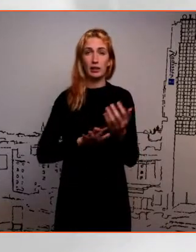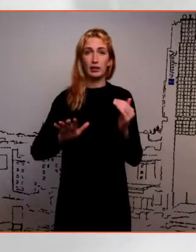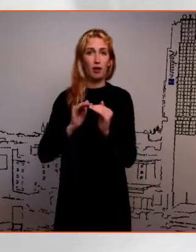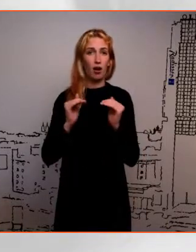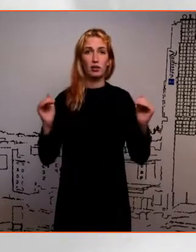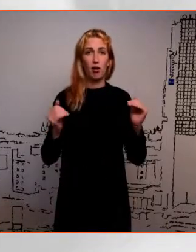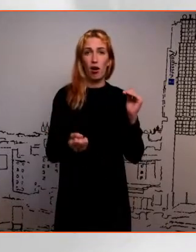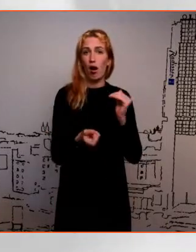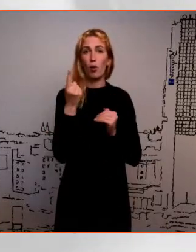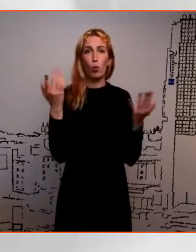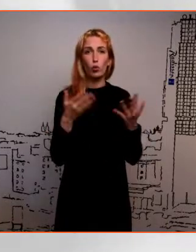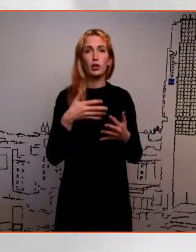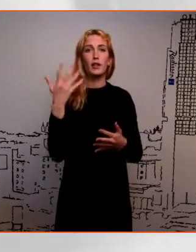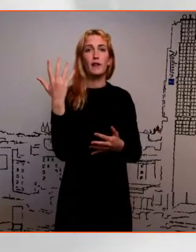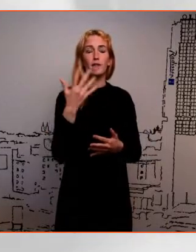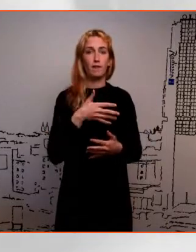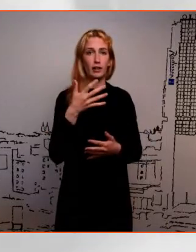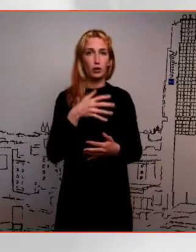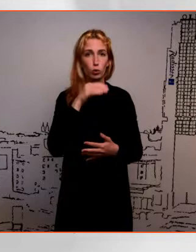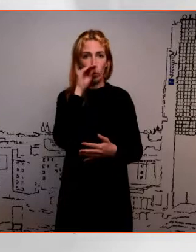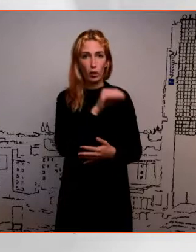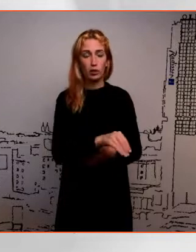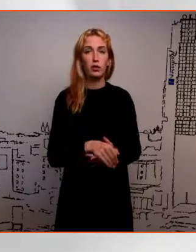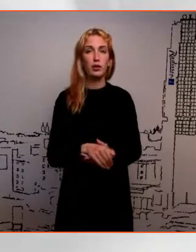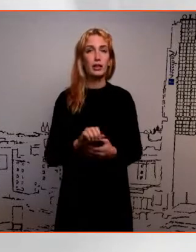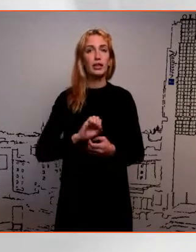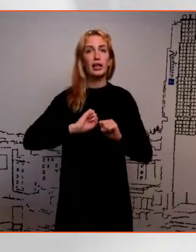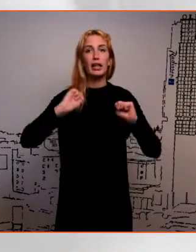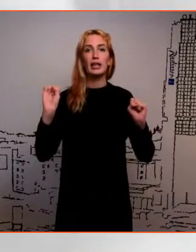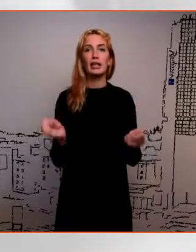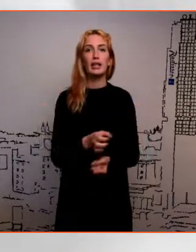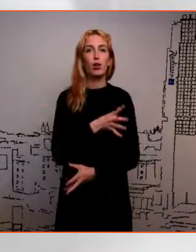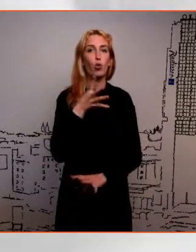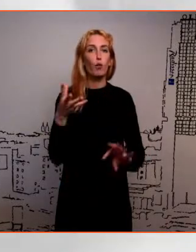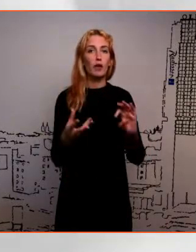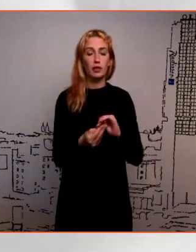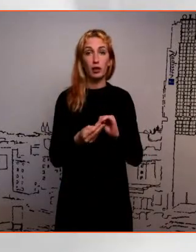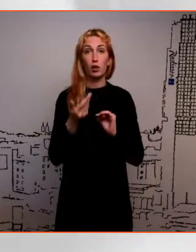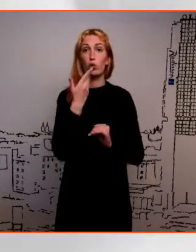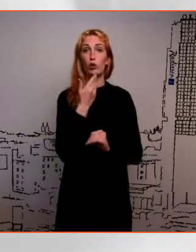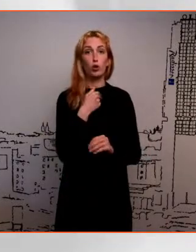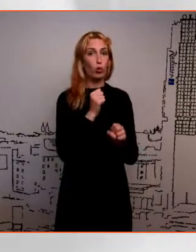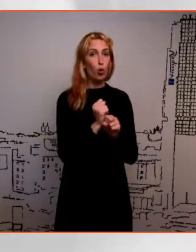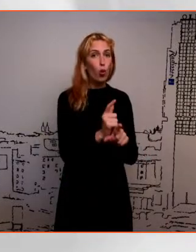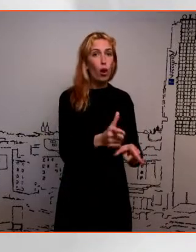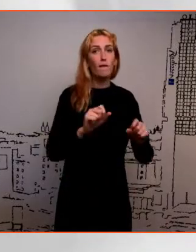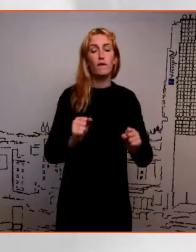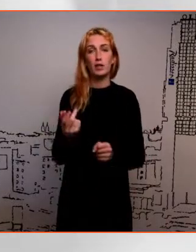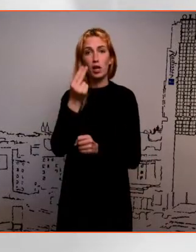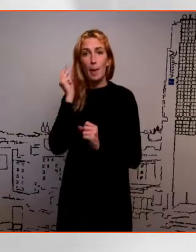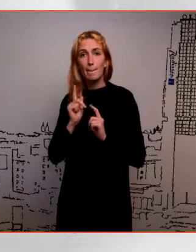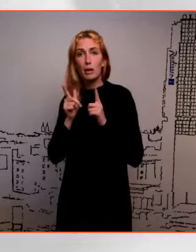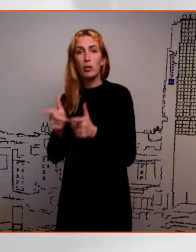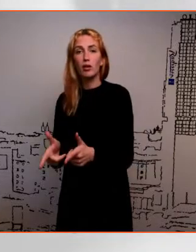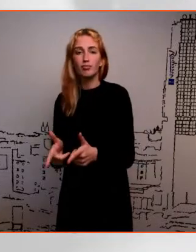hakkab 50 000. Et nagu kiireks kokkuvõtteks, kui küsida, kas tööle või õppima, siis me saame ööda